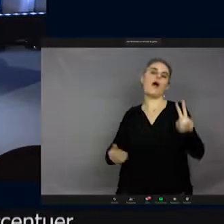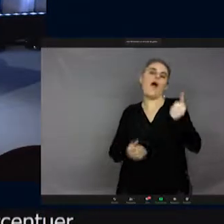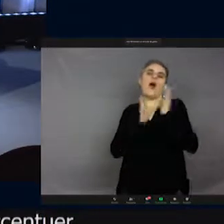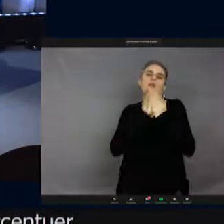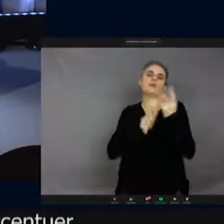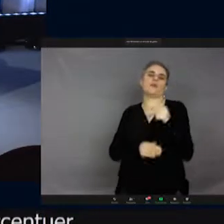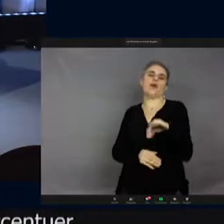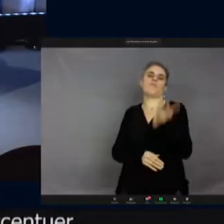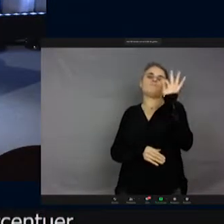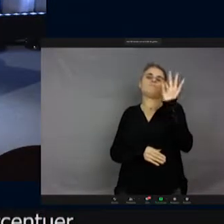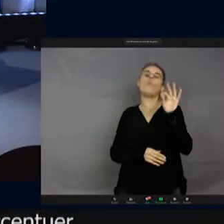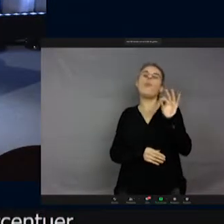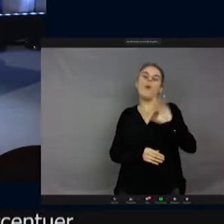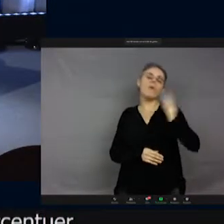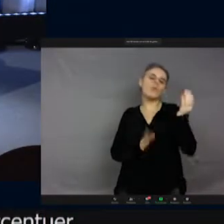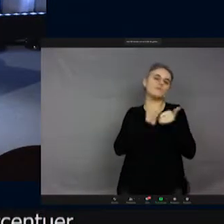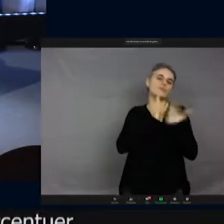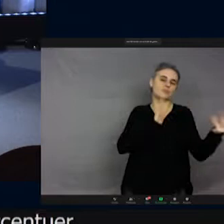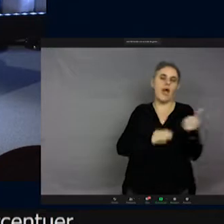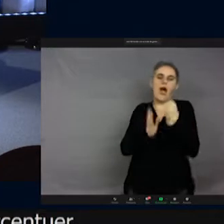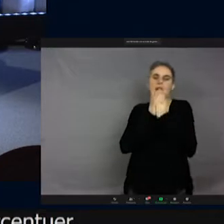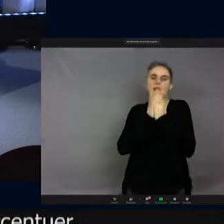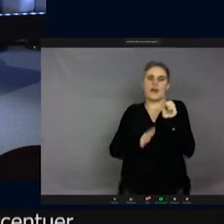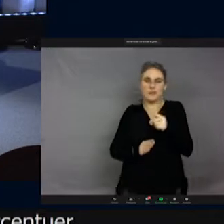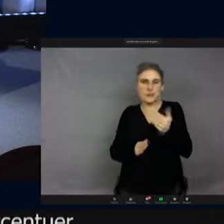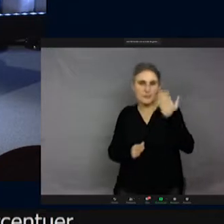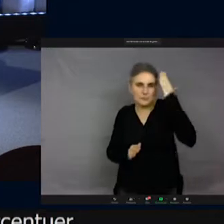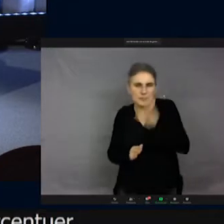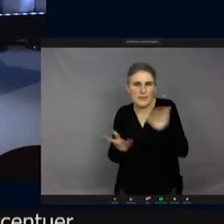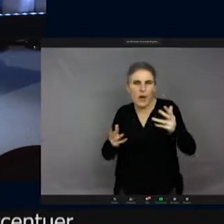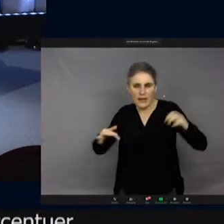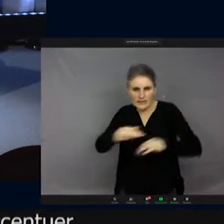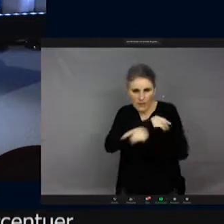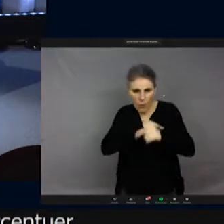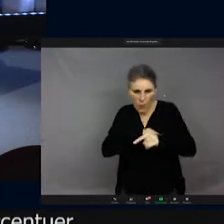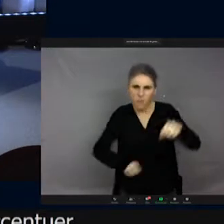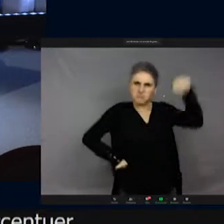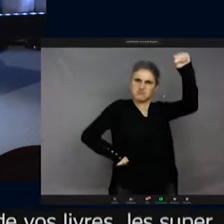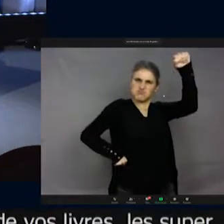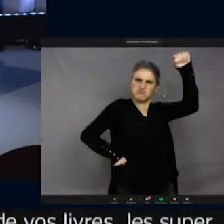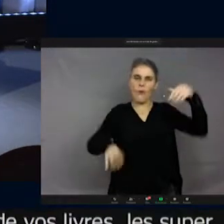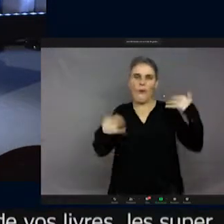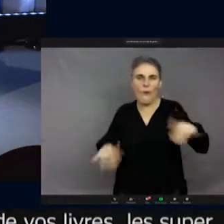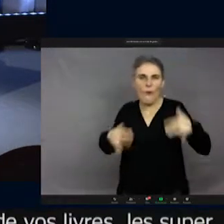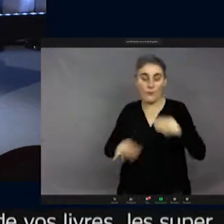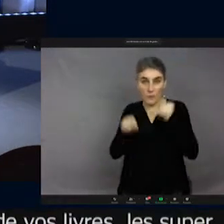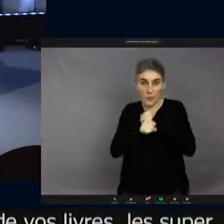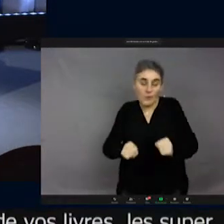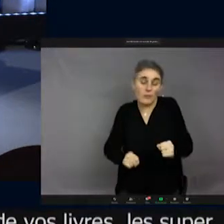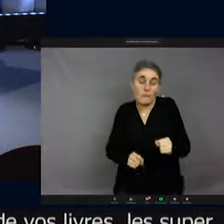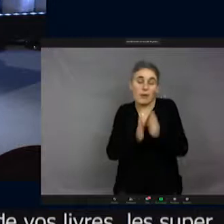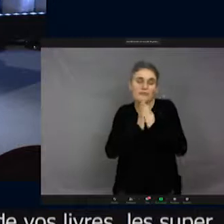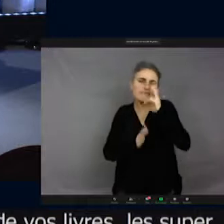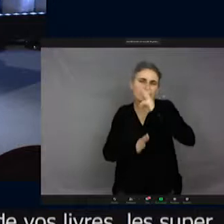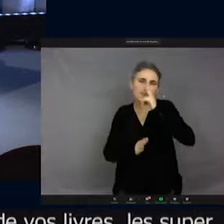il y en a beaucoup d'autres, mais les super pouvoirs des petites bêtes, qui est un livre très rigolo, pour les petits mais pour les grands aussi,